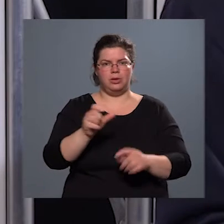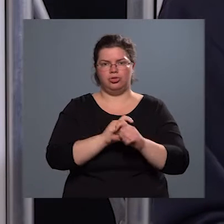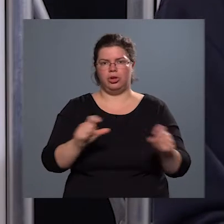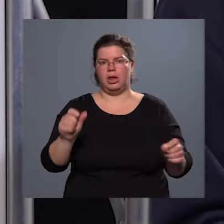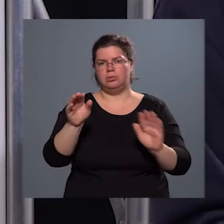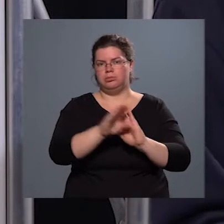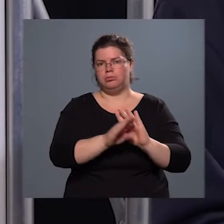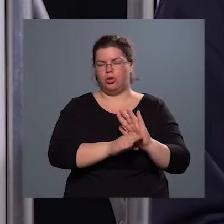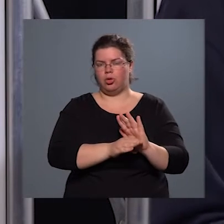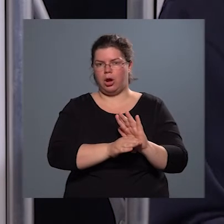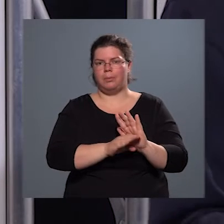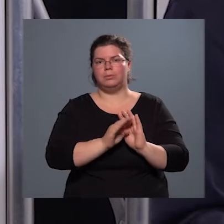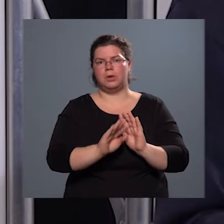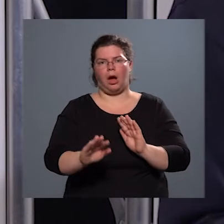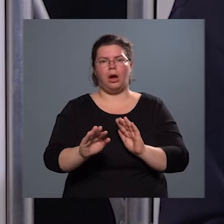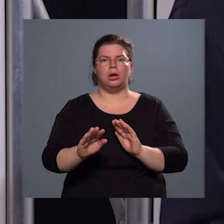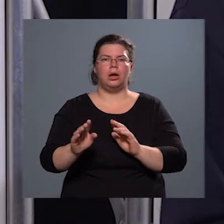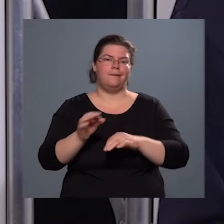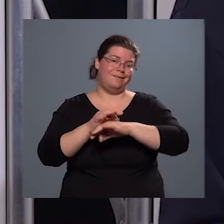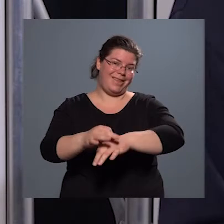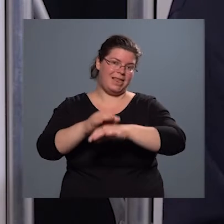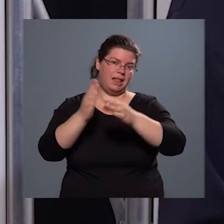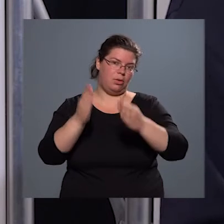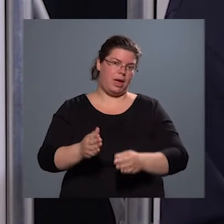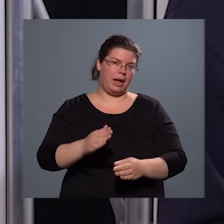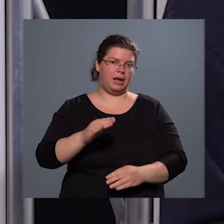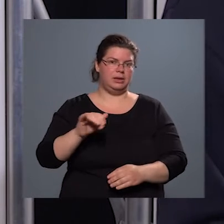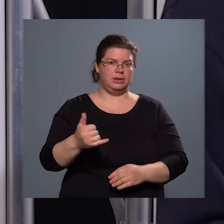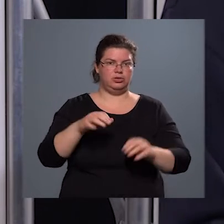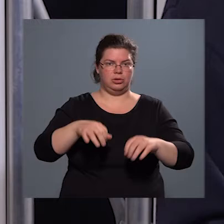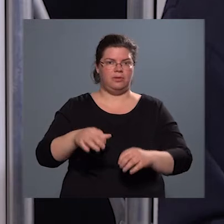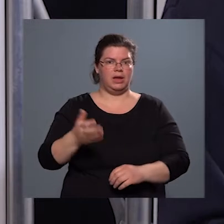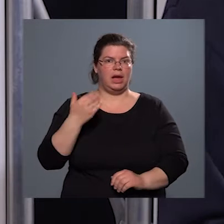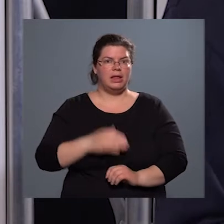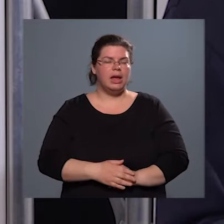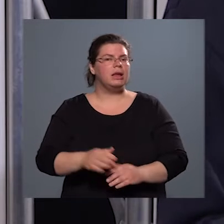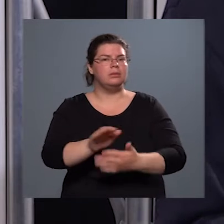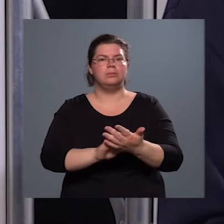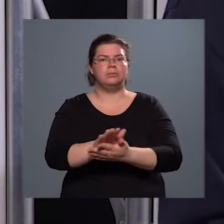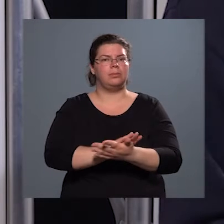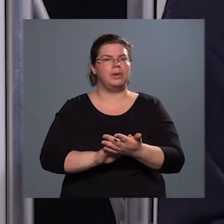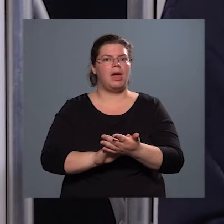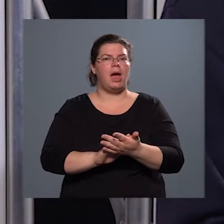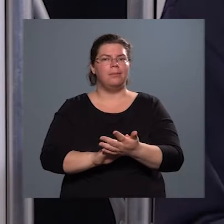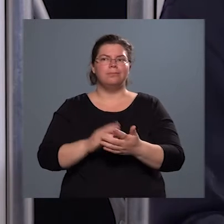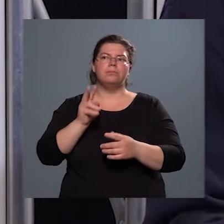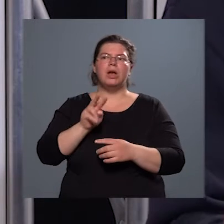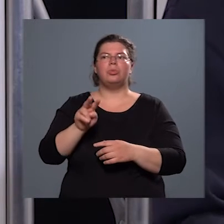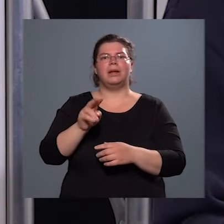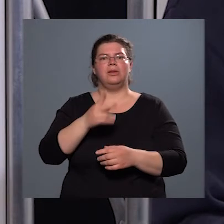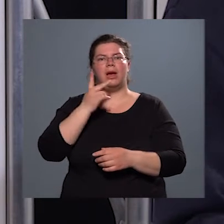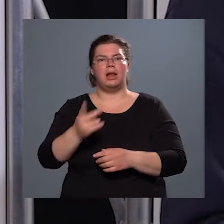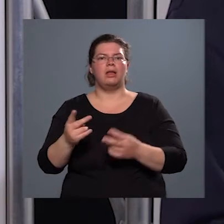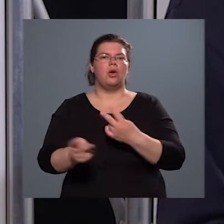programnak a vezetőjeként is tevékenkedett. Milyen perspektívát lát főleg